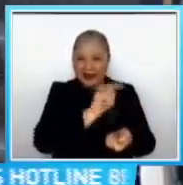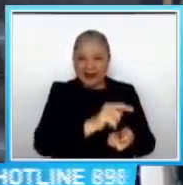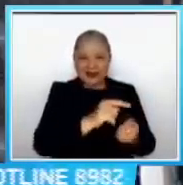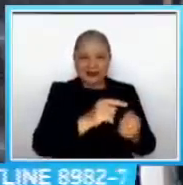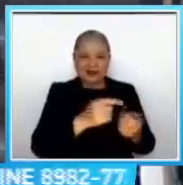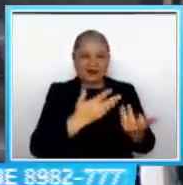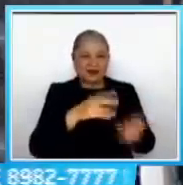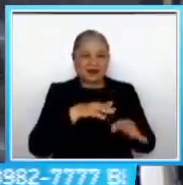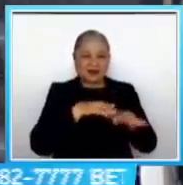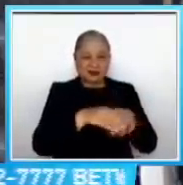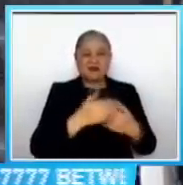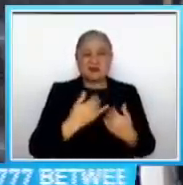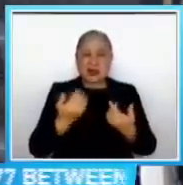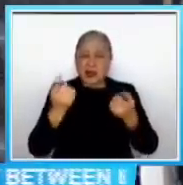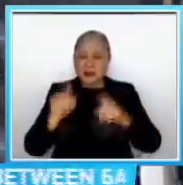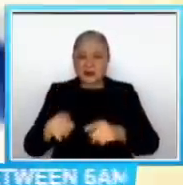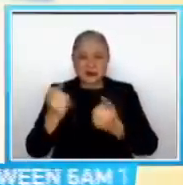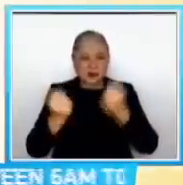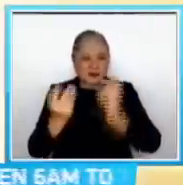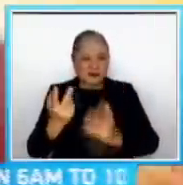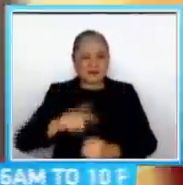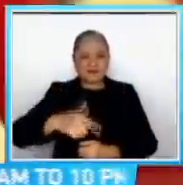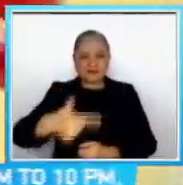sa balitang hatid ni James Agustin